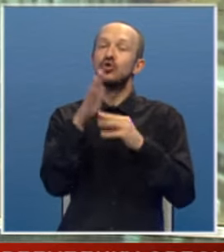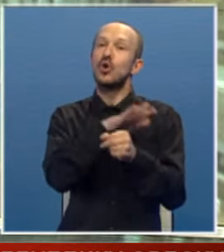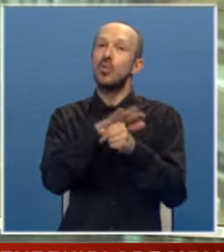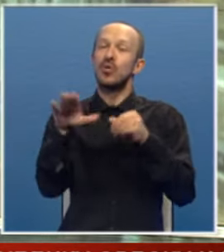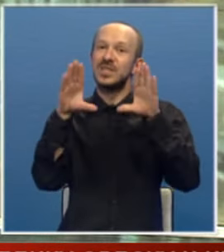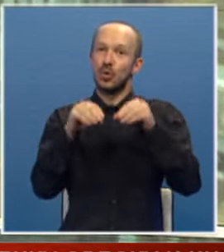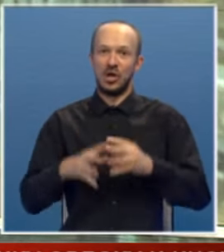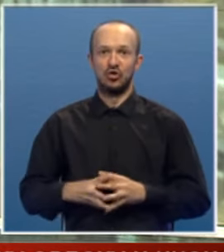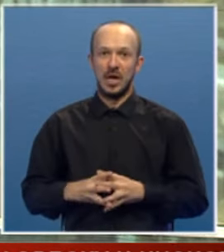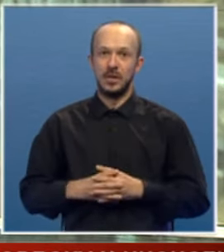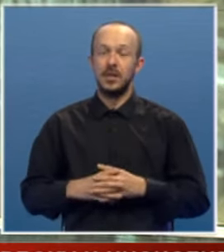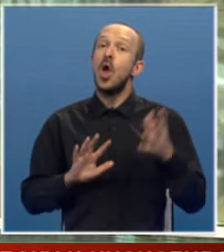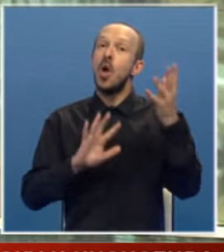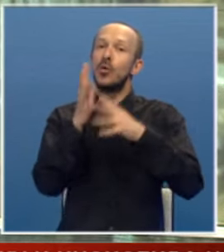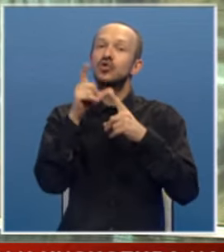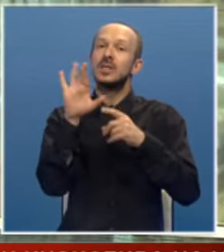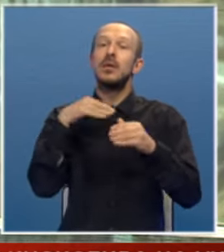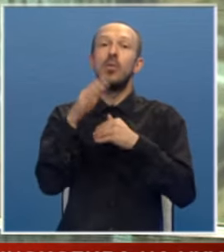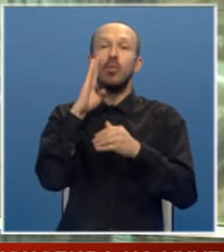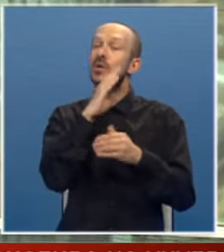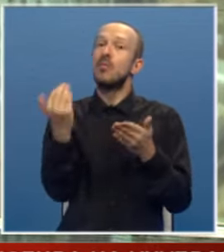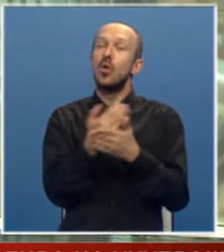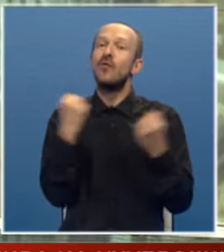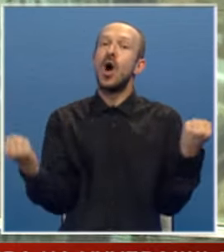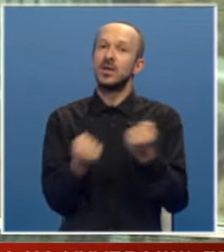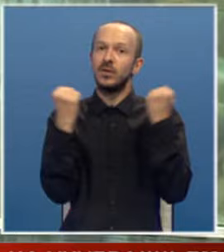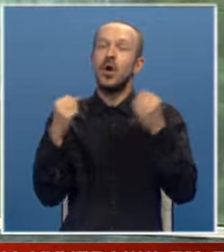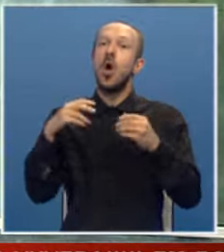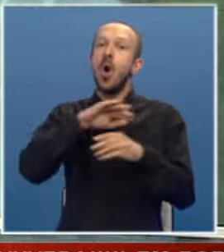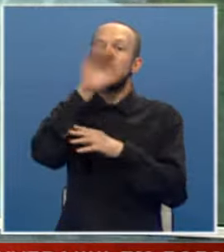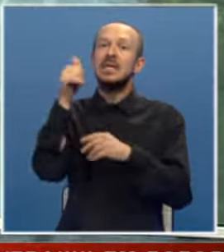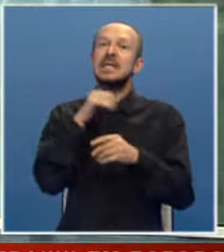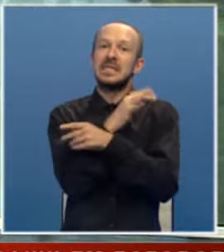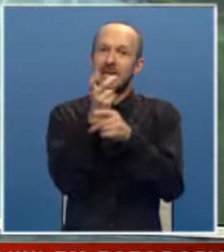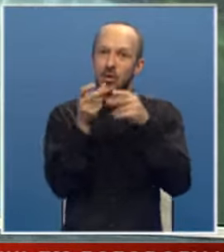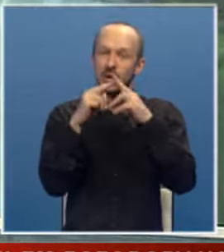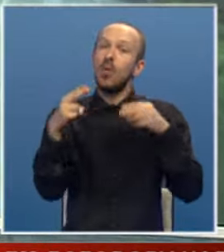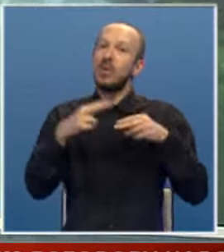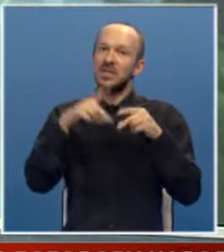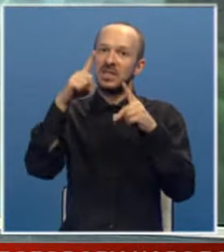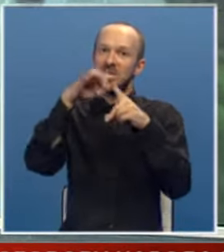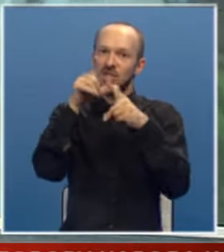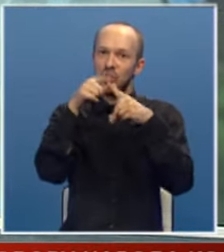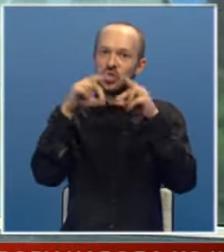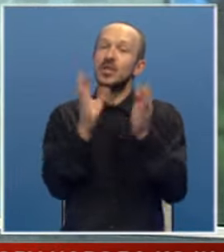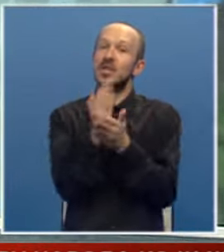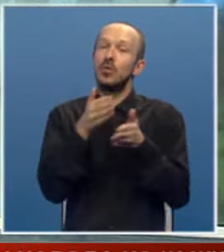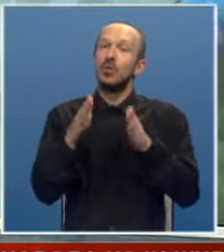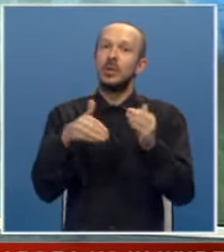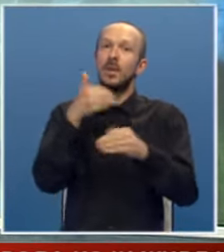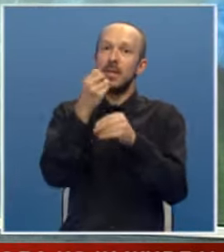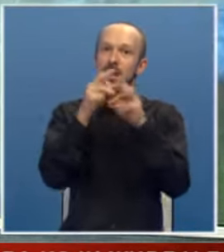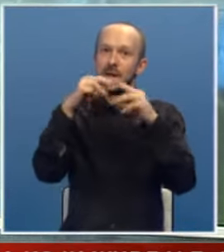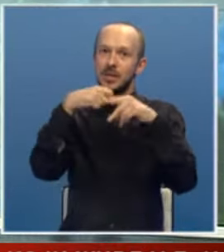potpunosti ugašen. Požar se popodne ponovo aktivirao na obroncima Zelengore u blizini tijentišta na dijelu puta prema